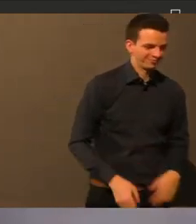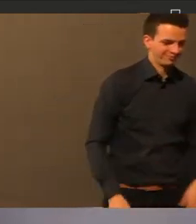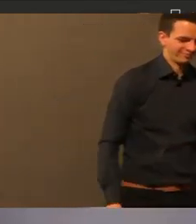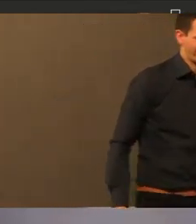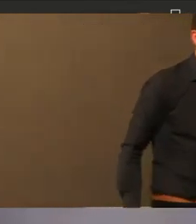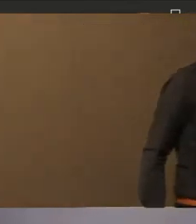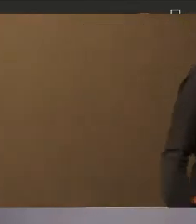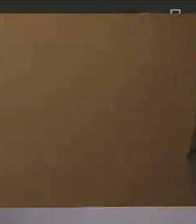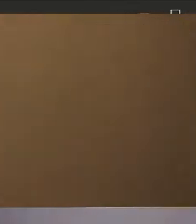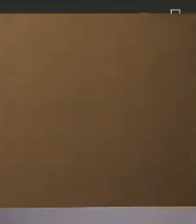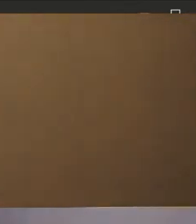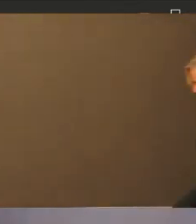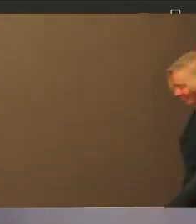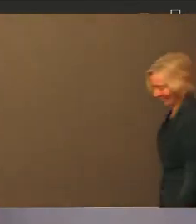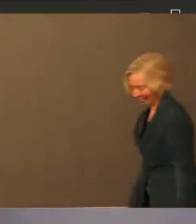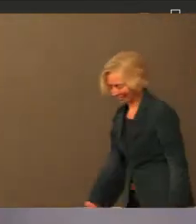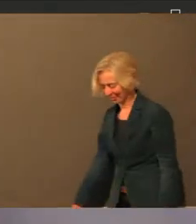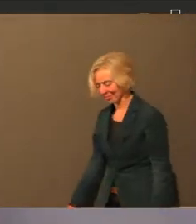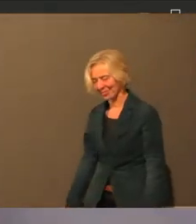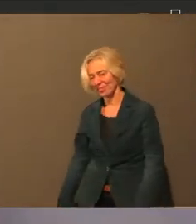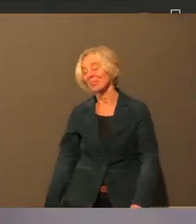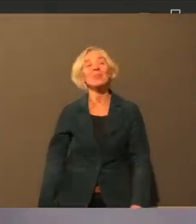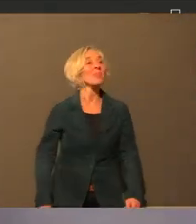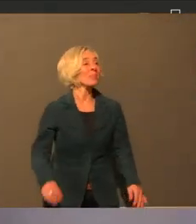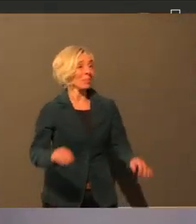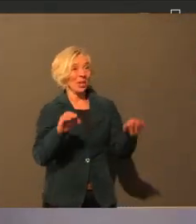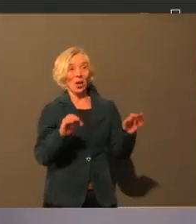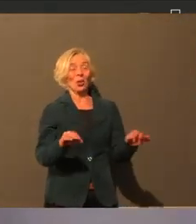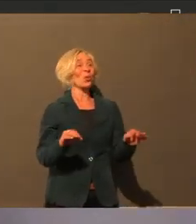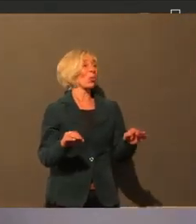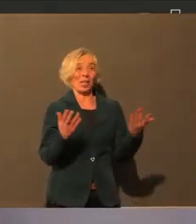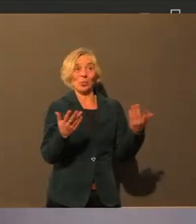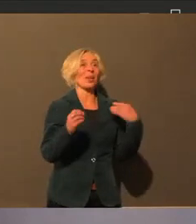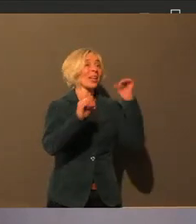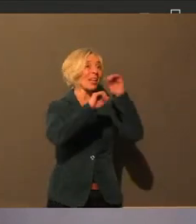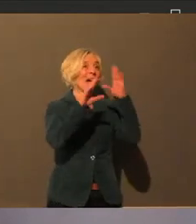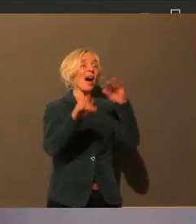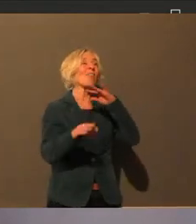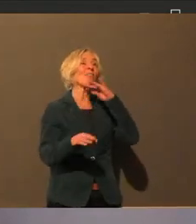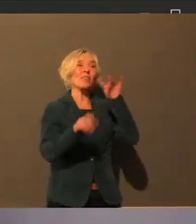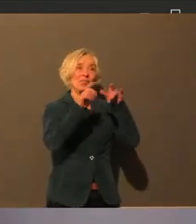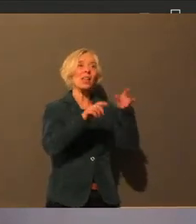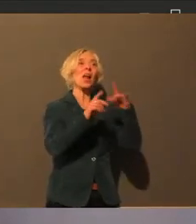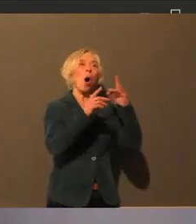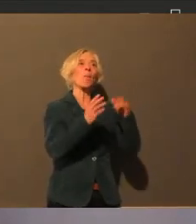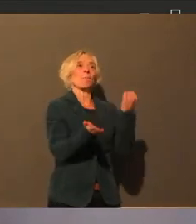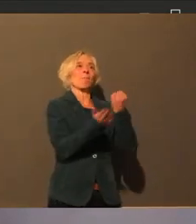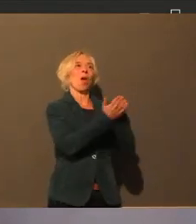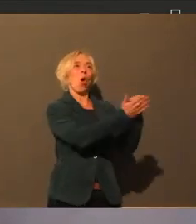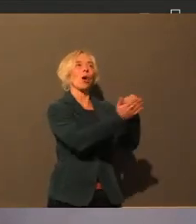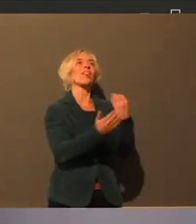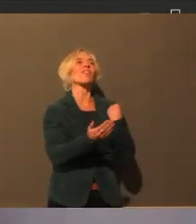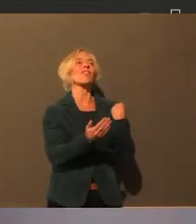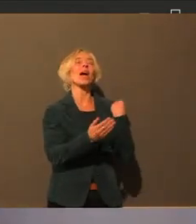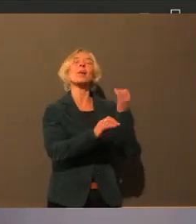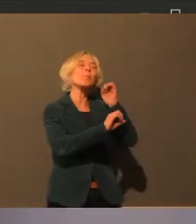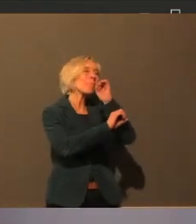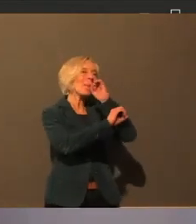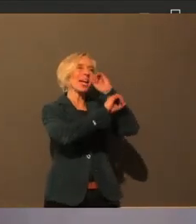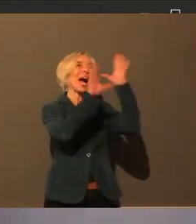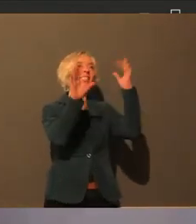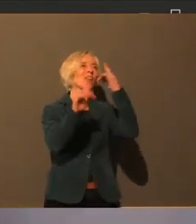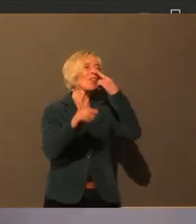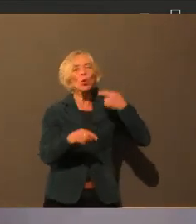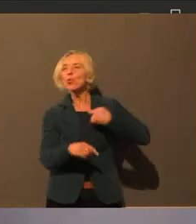unsere Ordnungsbehörde beispielsweise, die wäre ein großer Fan davon, wenn es einfach überall gelten würde, dann wäre es nämlich einfach eine klare Regelung. Und so ist es so, dass es immer